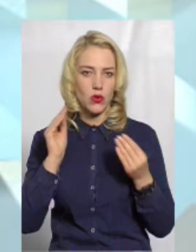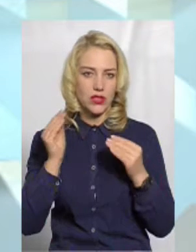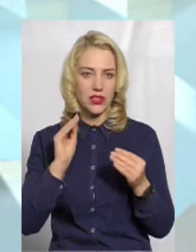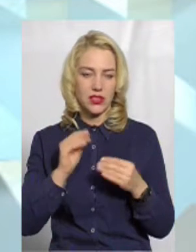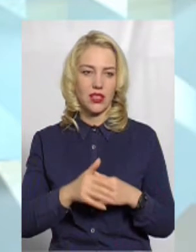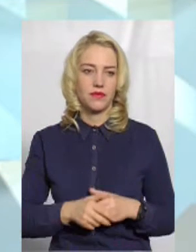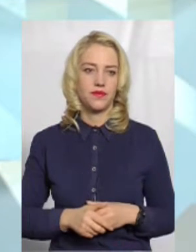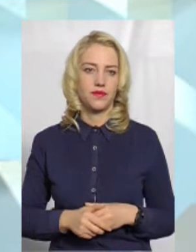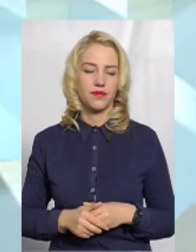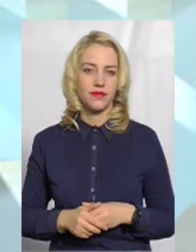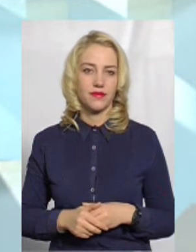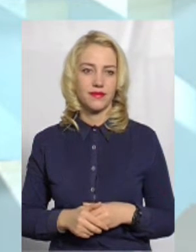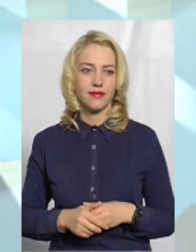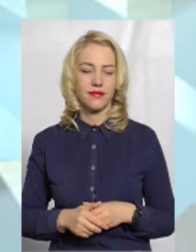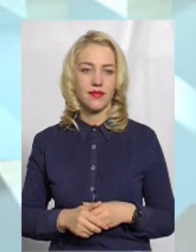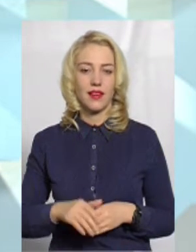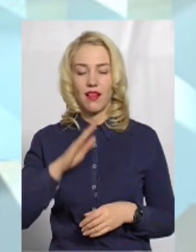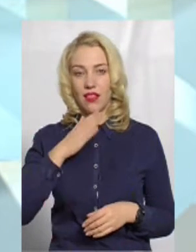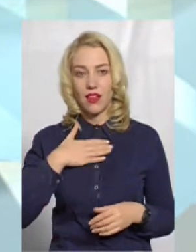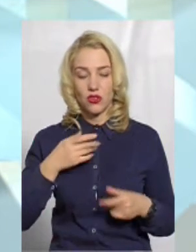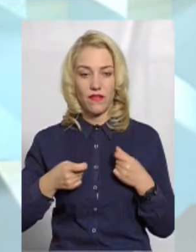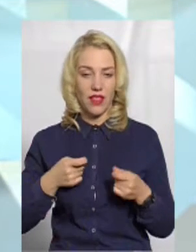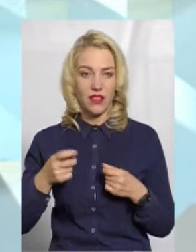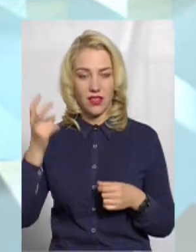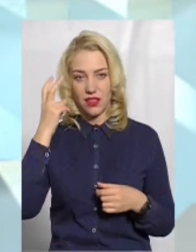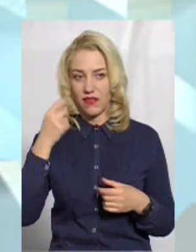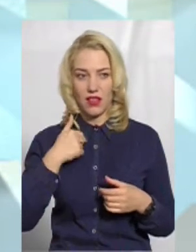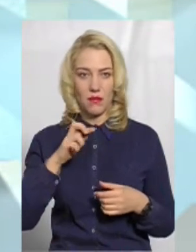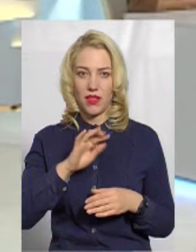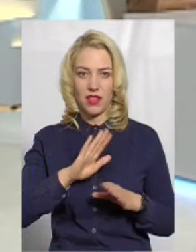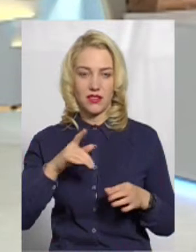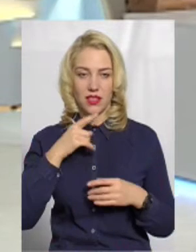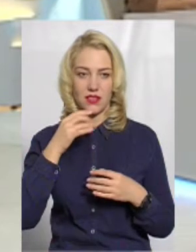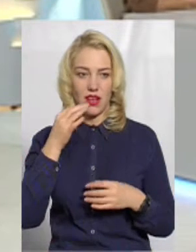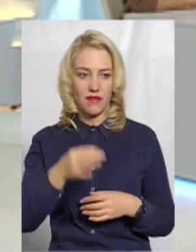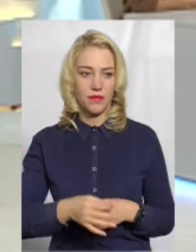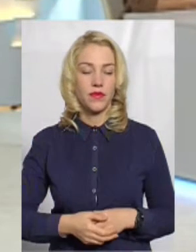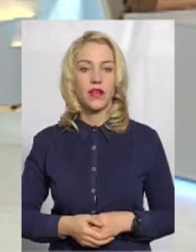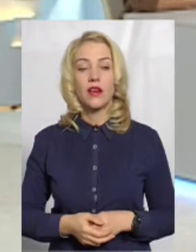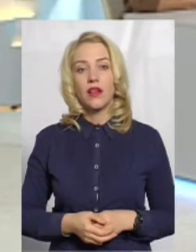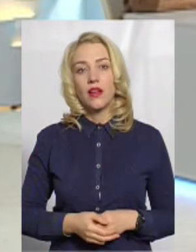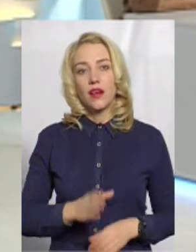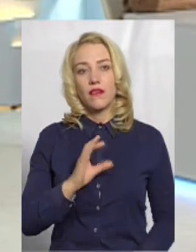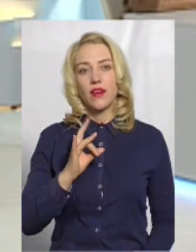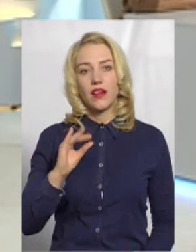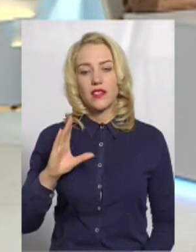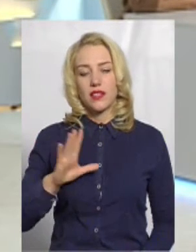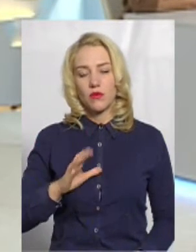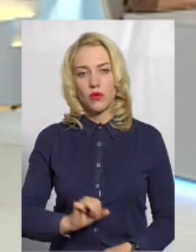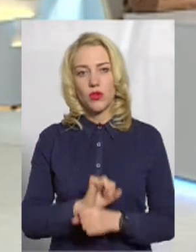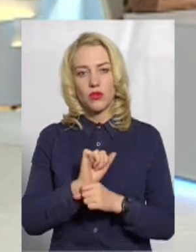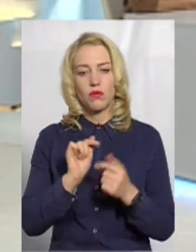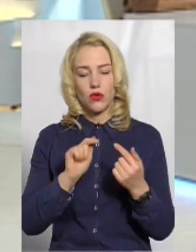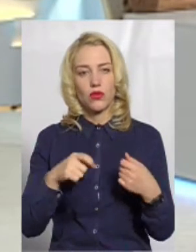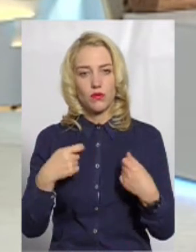нашої влади в Києві, то я не сказав би. От вересня вони мітингували проти